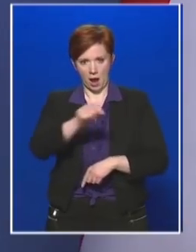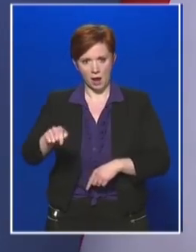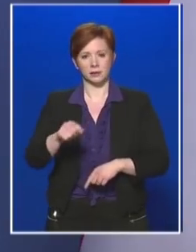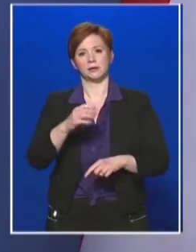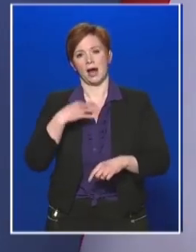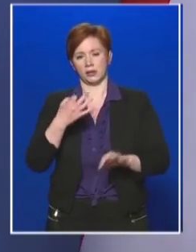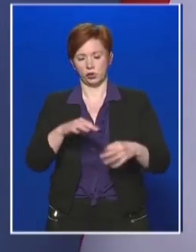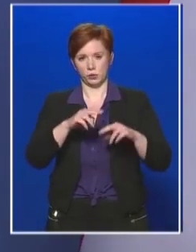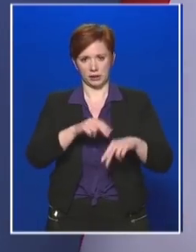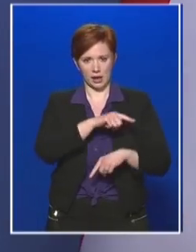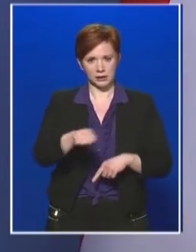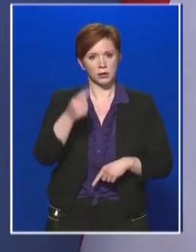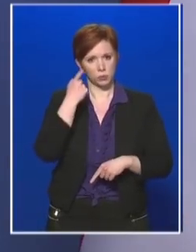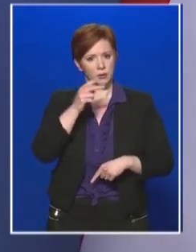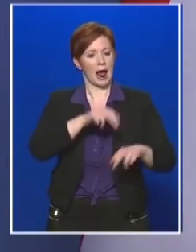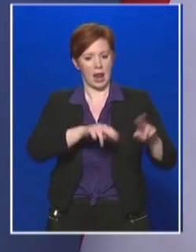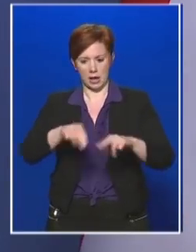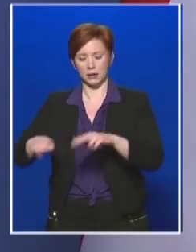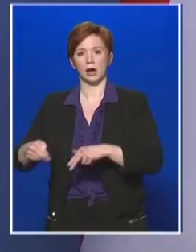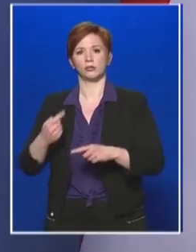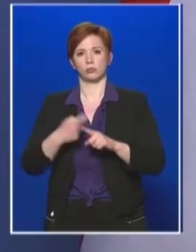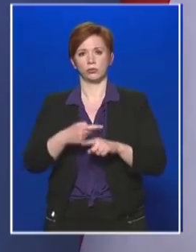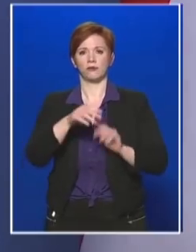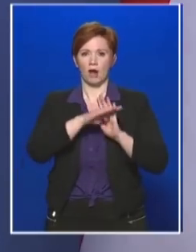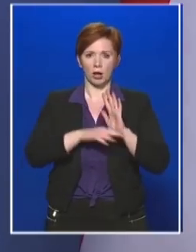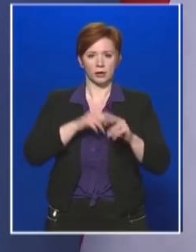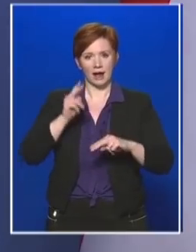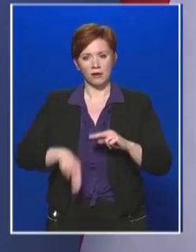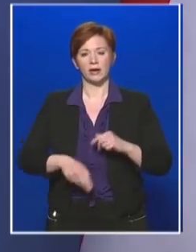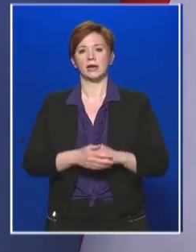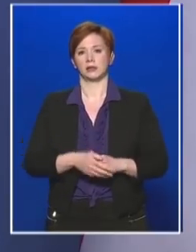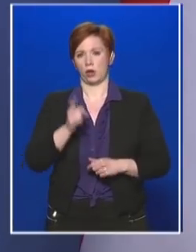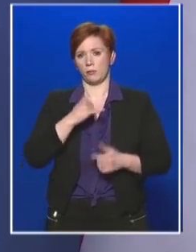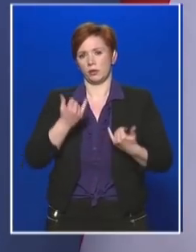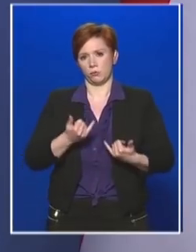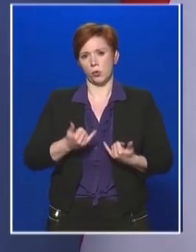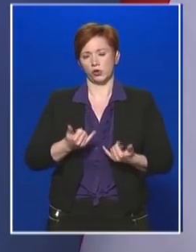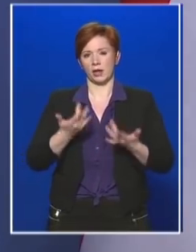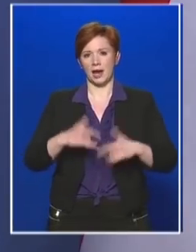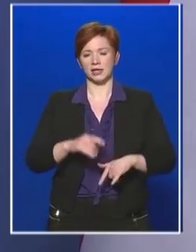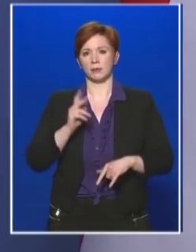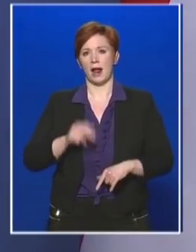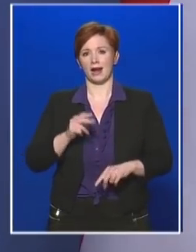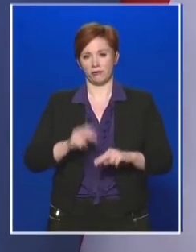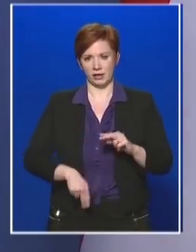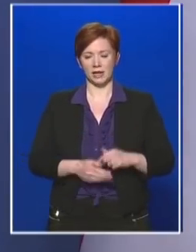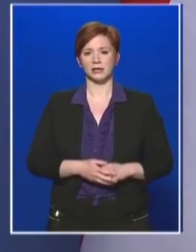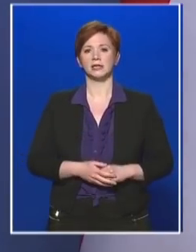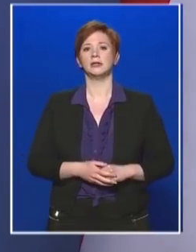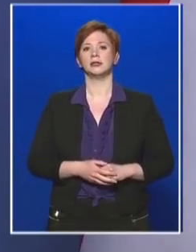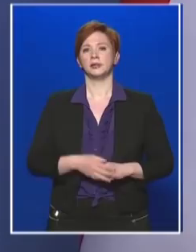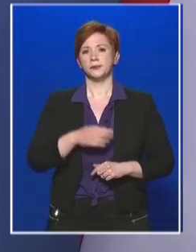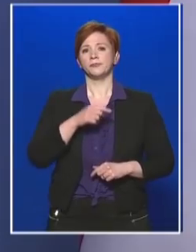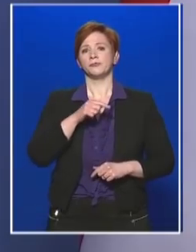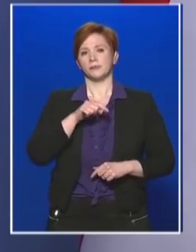egészségügyi rendszer egésze el tudja látni azokat a feladatokat, amelyeket a jelenlegi helyzetben el kell látni, ezeknél